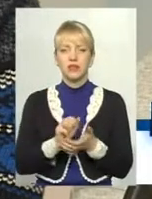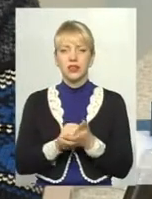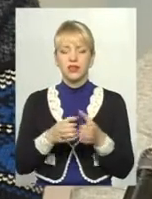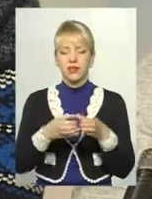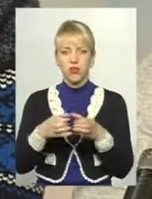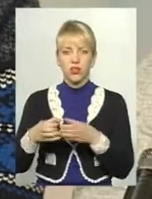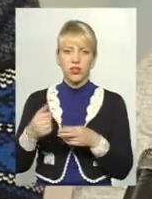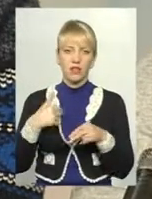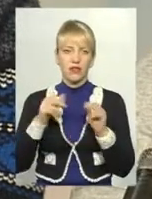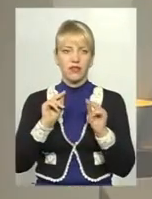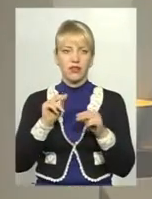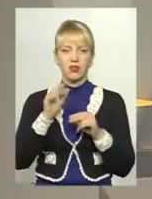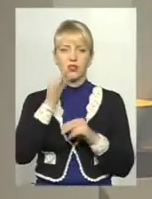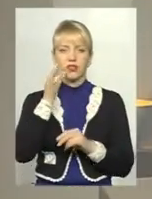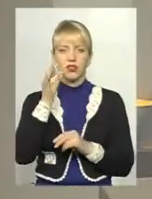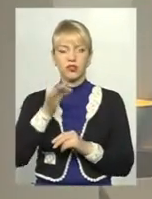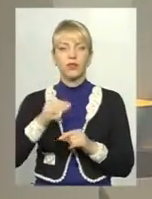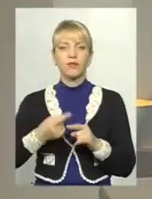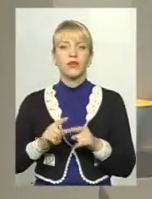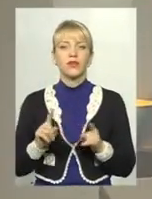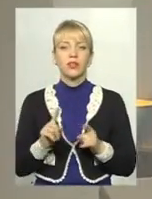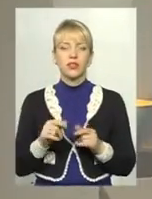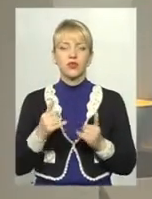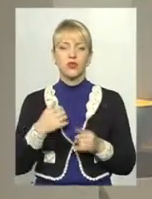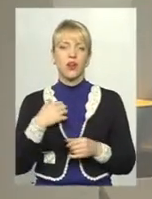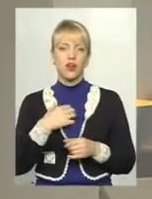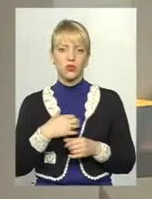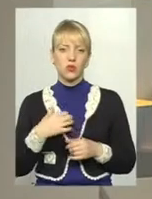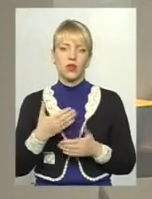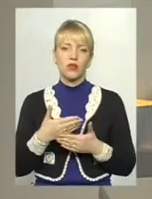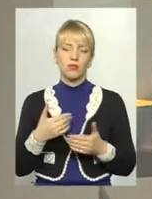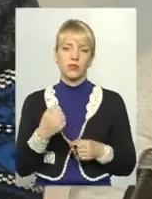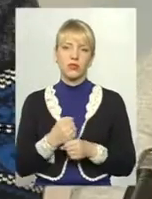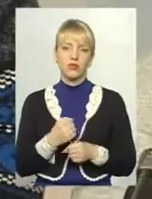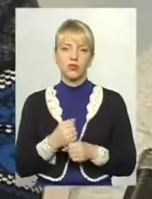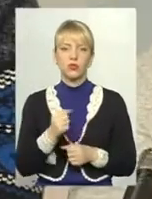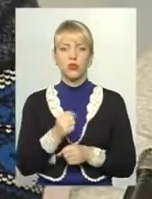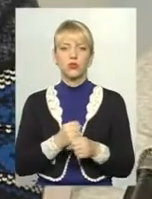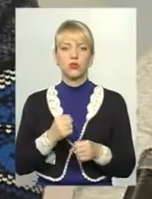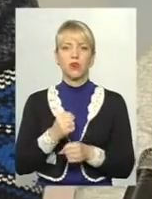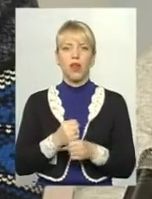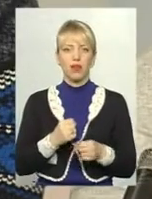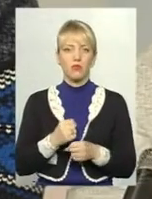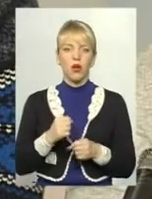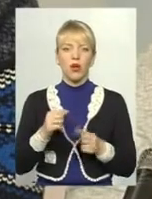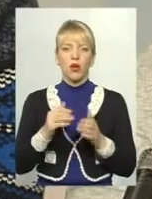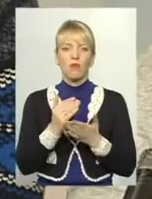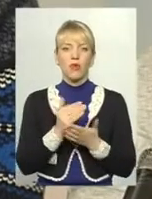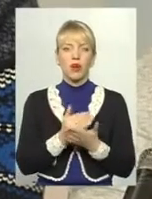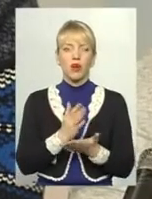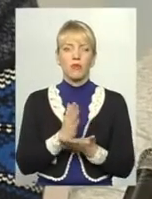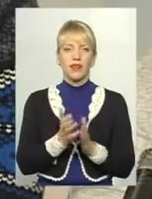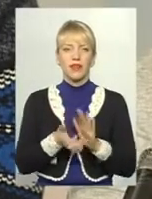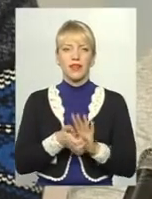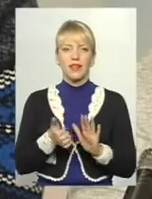Але відверто скажу, тому що це дуже сьогодні актуально, і ми працюємо, зараз розробляємо програму. Є певна